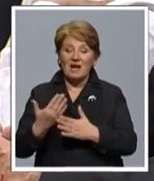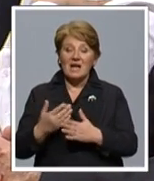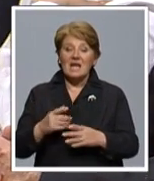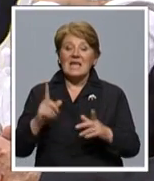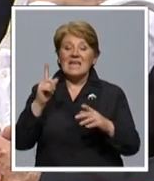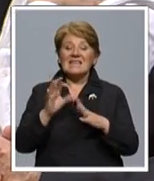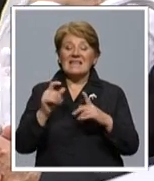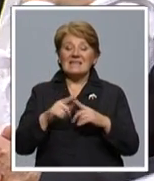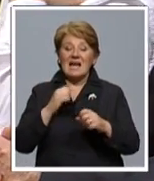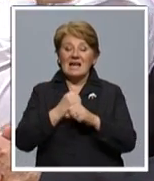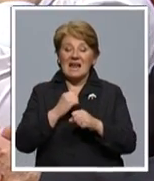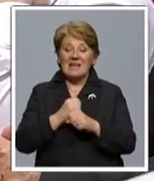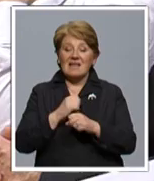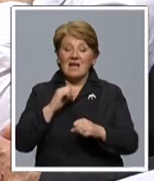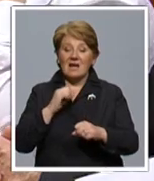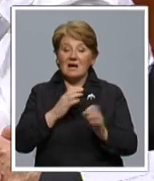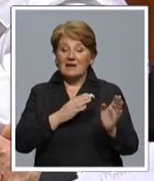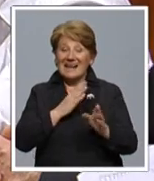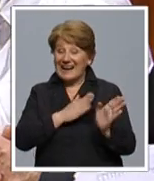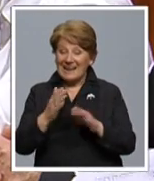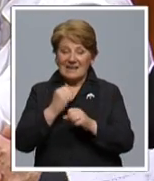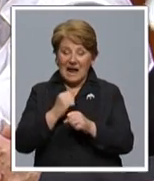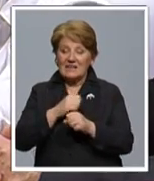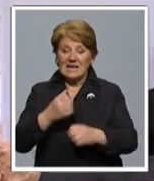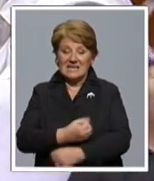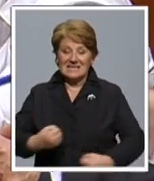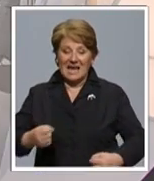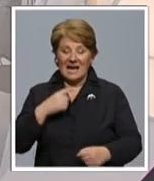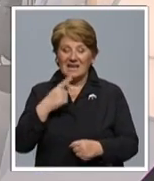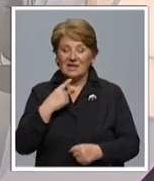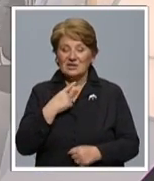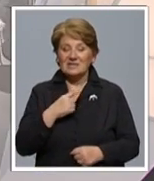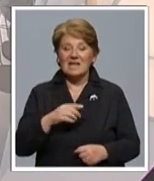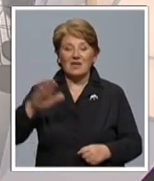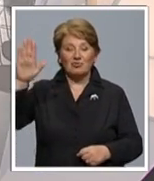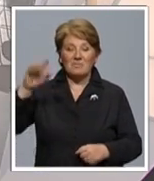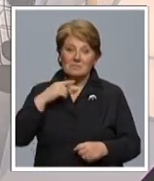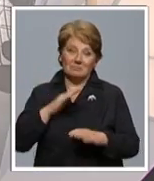suverenitet. Red radi s tega, vođa, elita, narod. Za dom spremlju. Družek, gotivo.